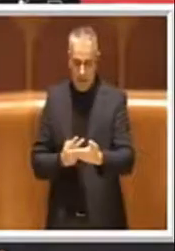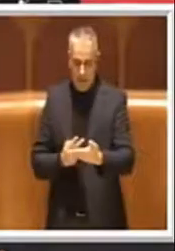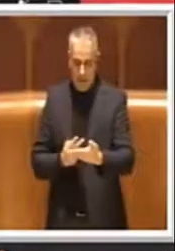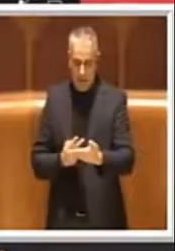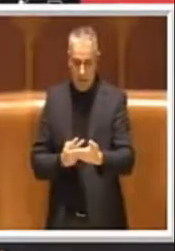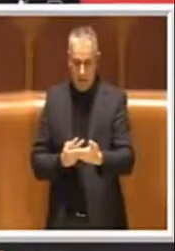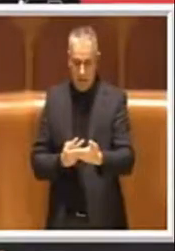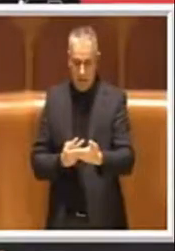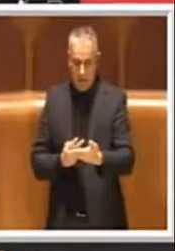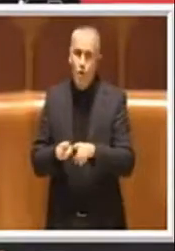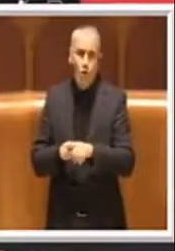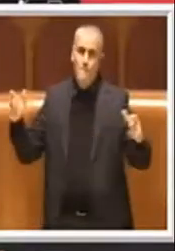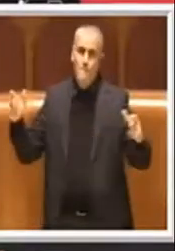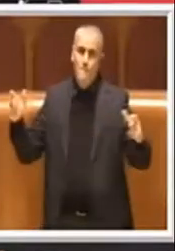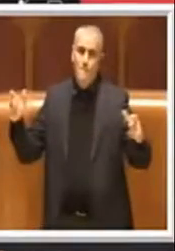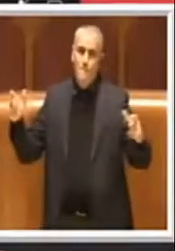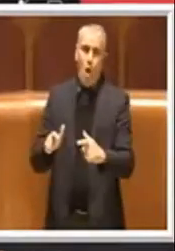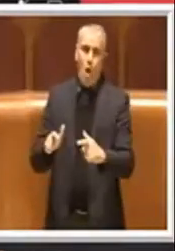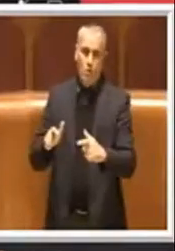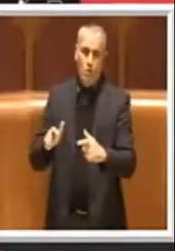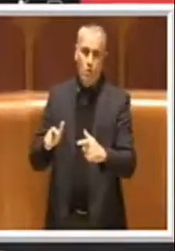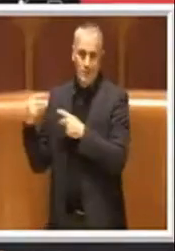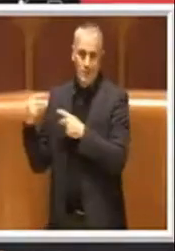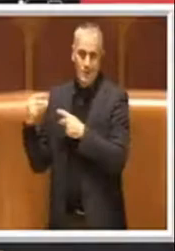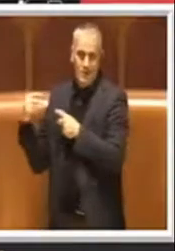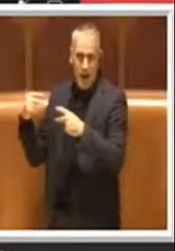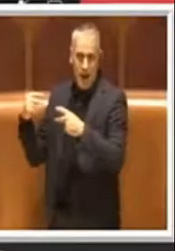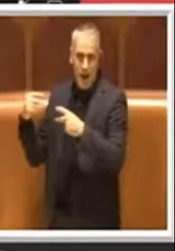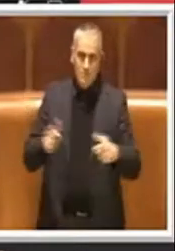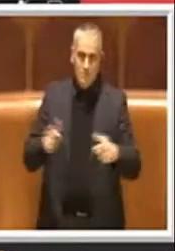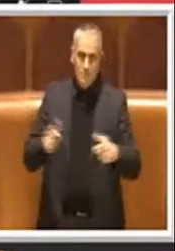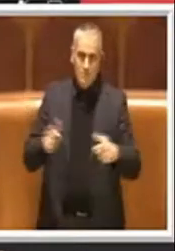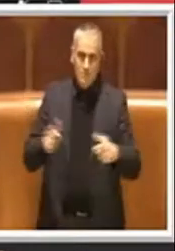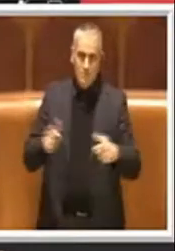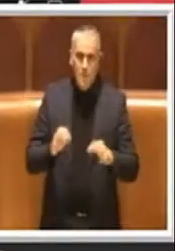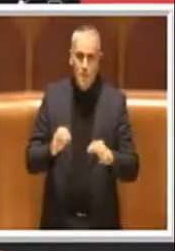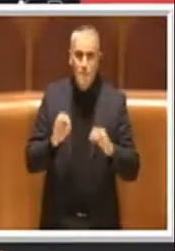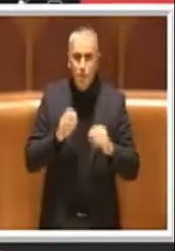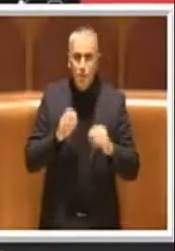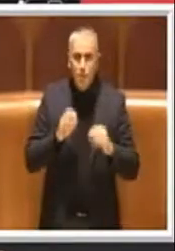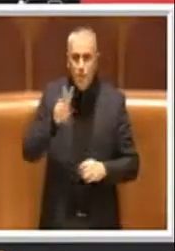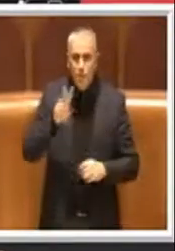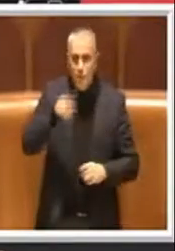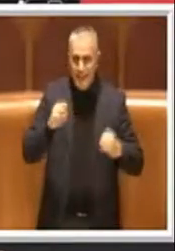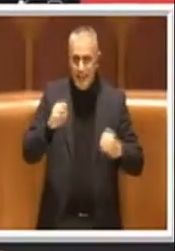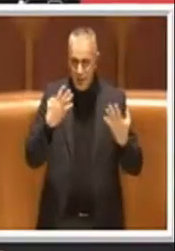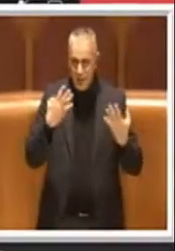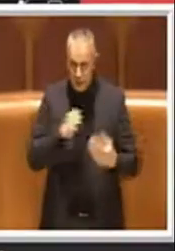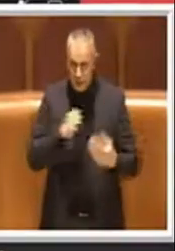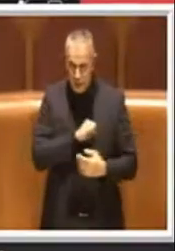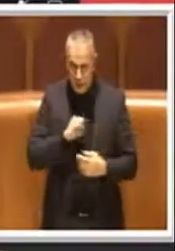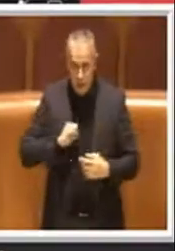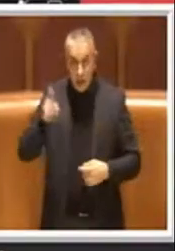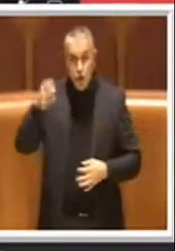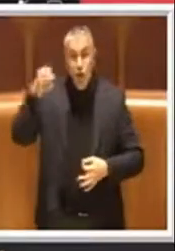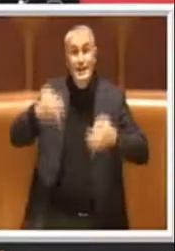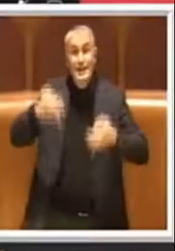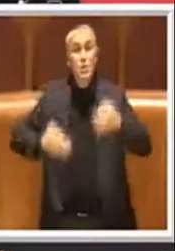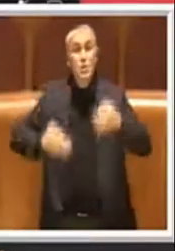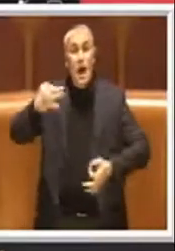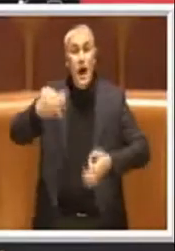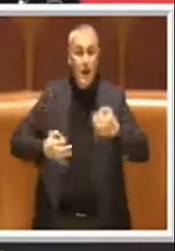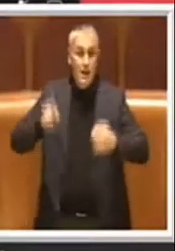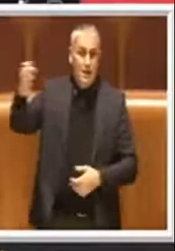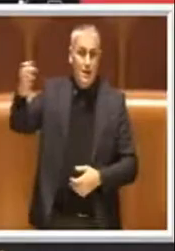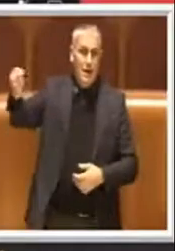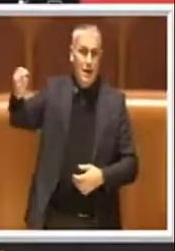un blocco nel corso di questi anni, tanto che fino a gennaio 2019, quando il tribunale poi ha dato il via libera